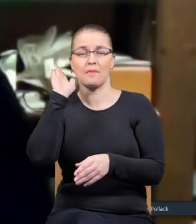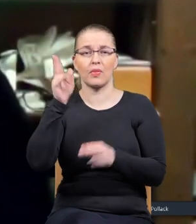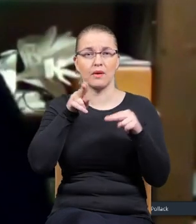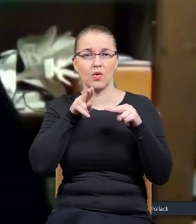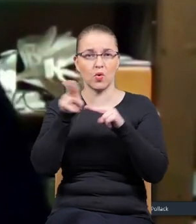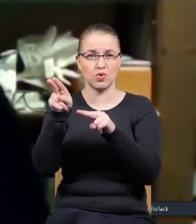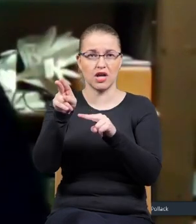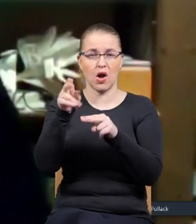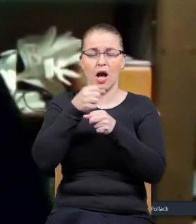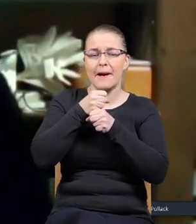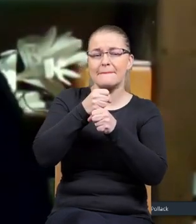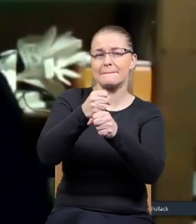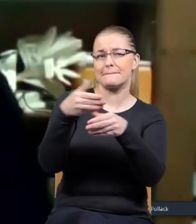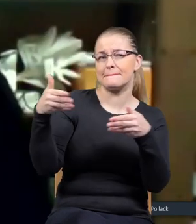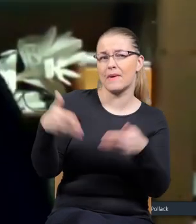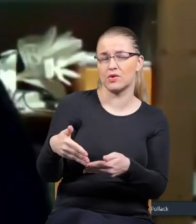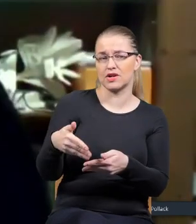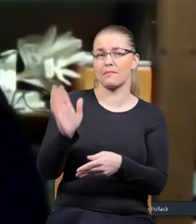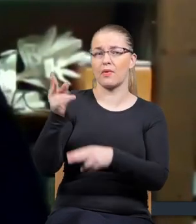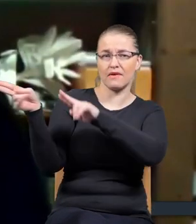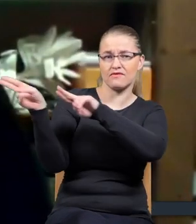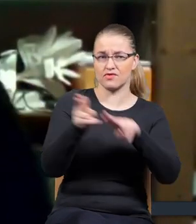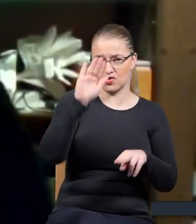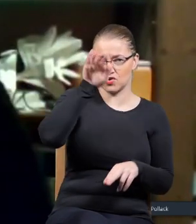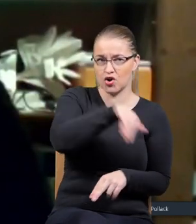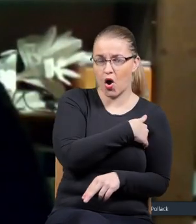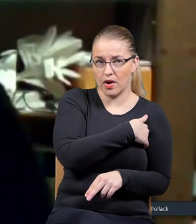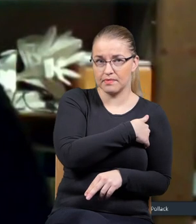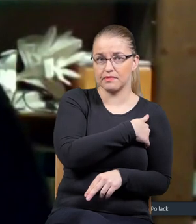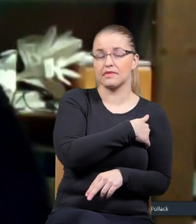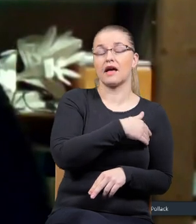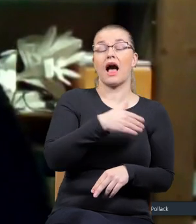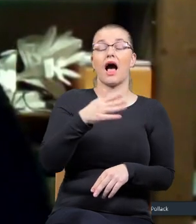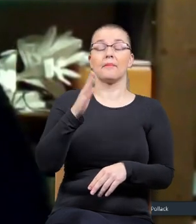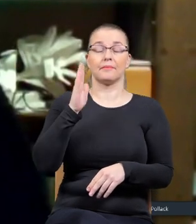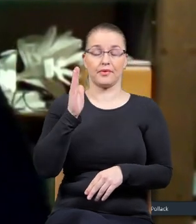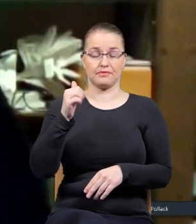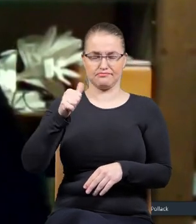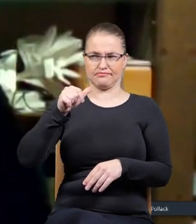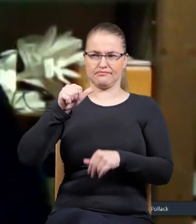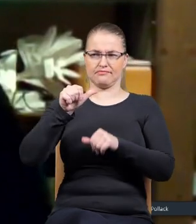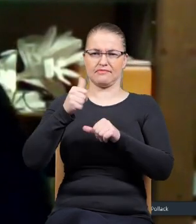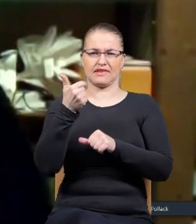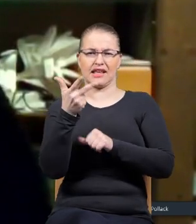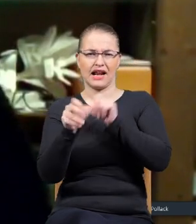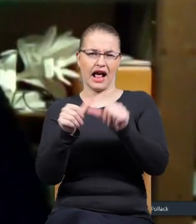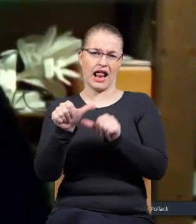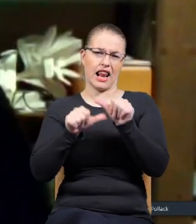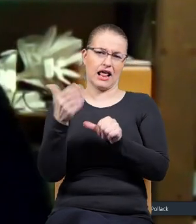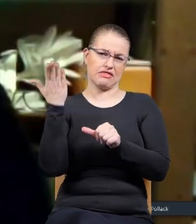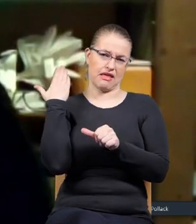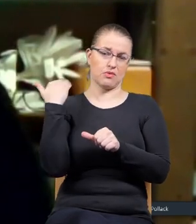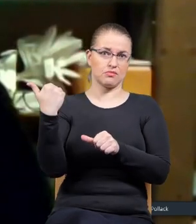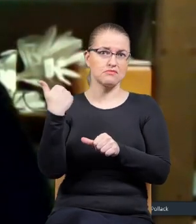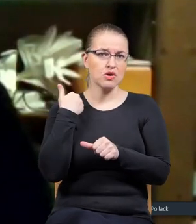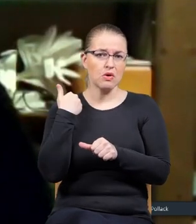na tym pogrzebie i potem wróciłem do tej szkoły. Parę lat temu jakiś bliski mój przyjadry mi wrócił uwagę i